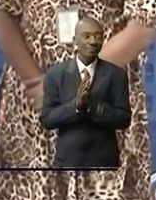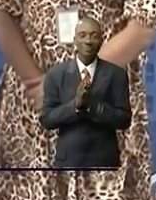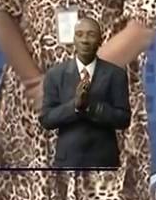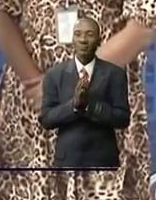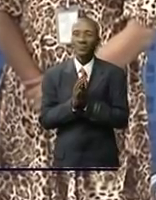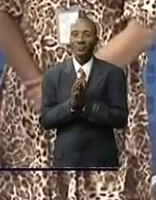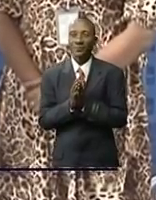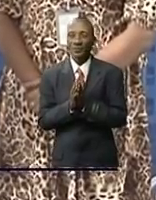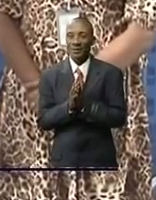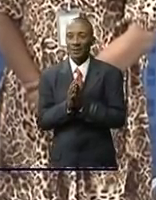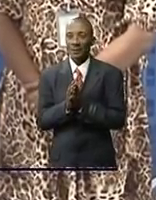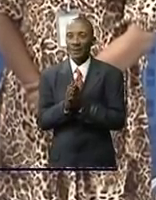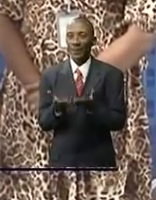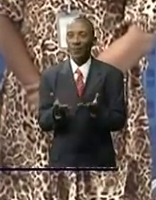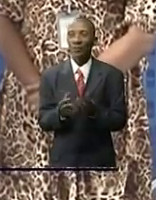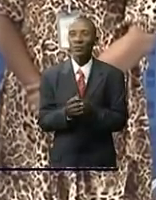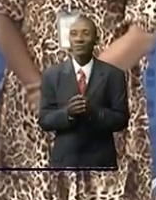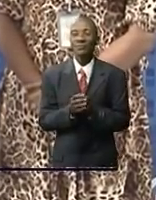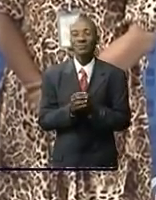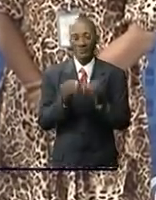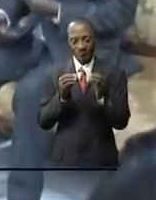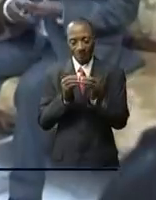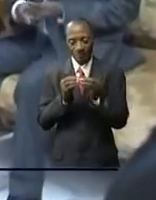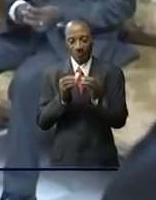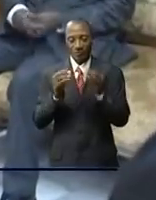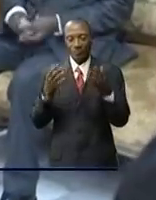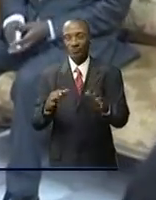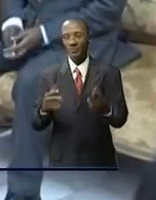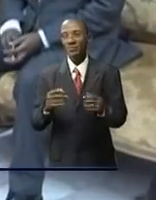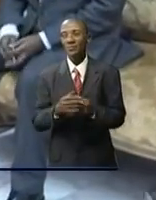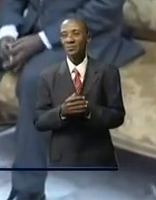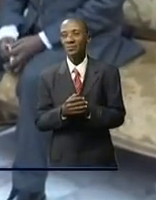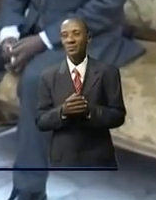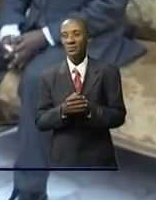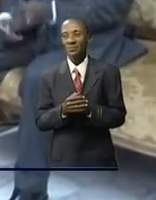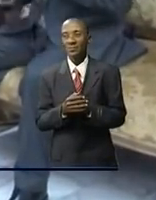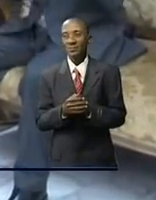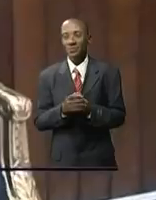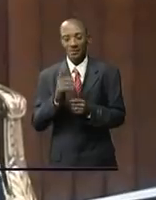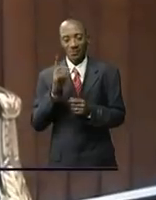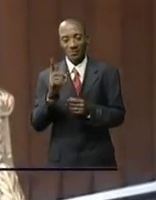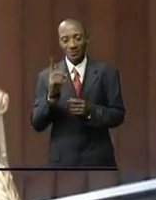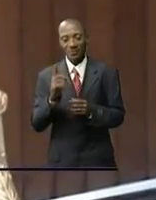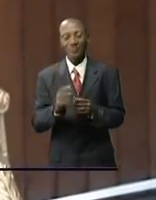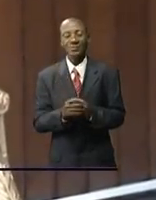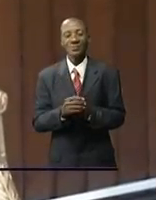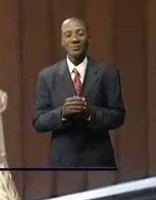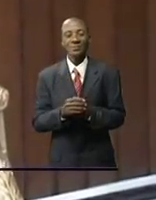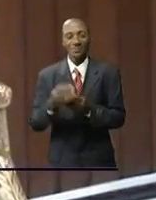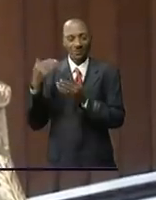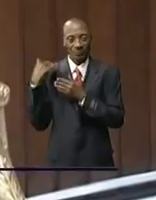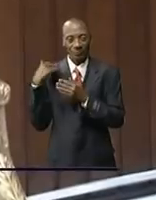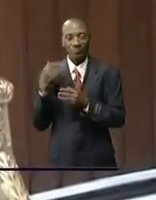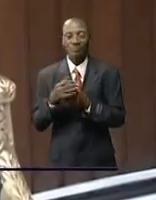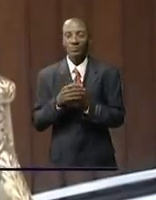et un enseignement qui soit accessible à tous, l'accès à l'éducation ce sont les salles de classe, mais la qualité